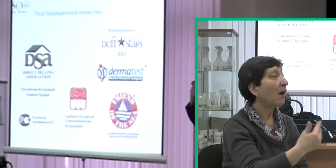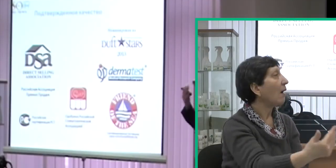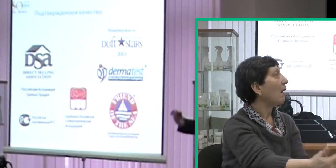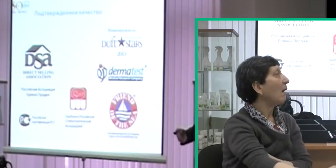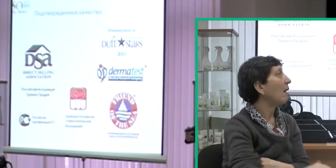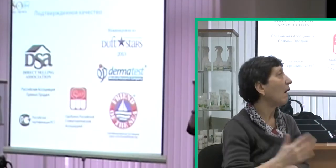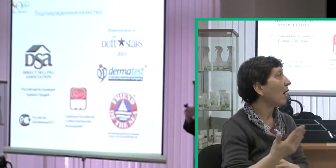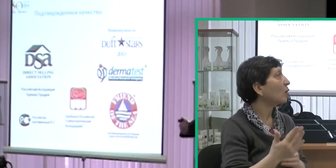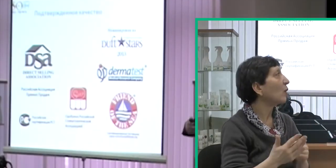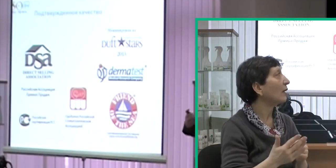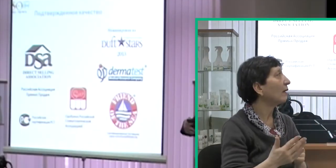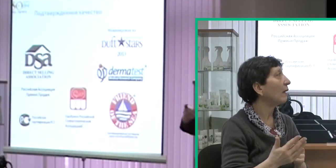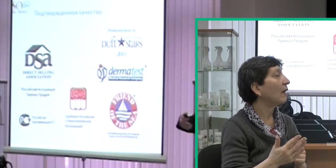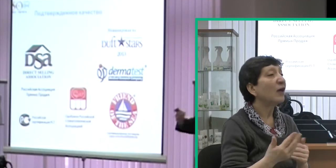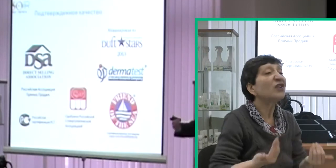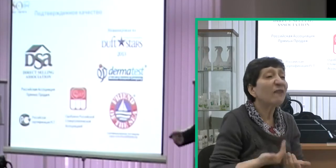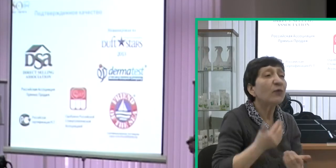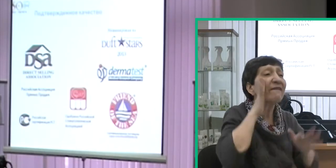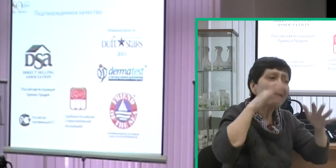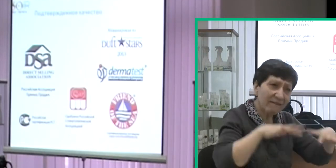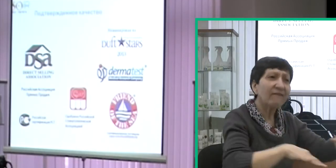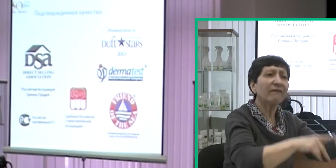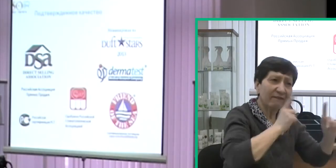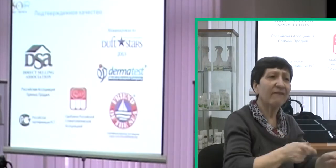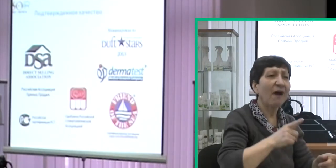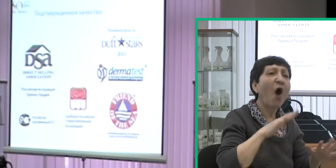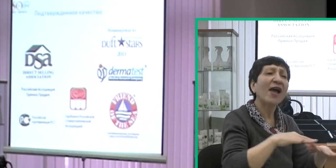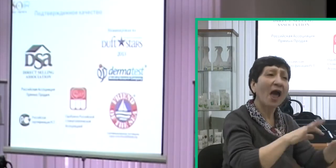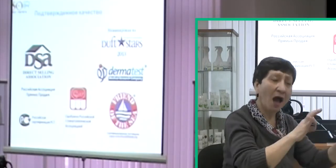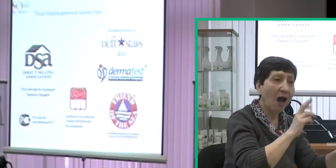которые произрастают в диких условиях.